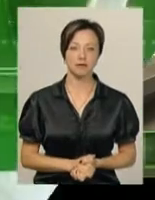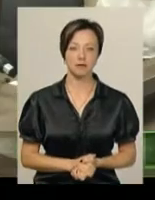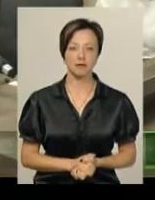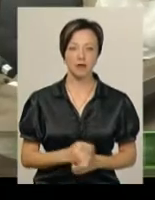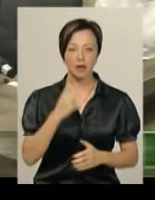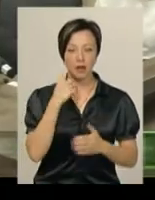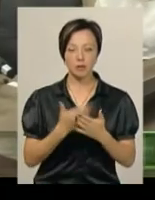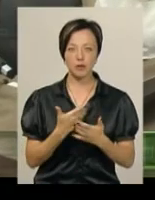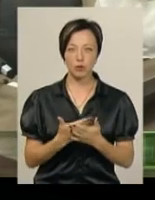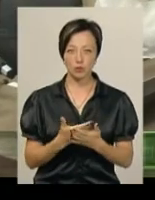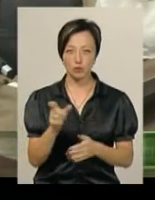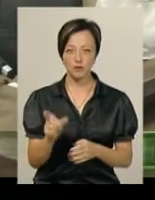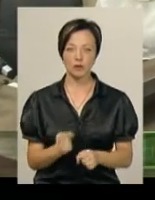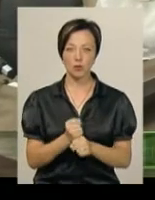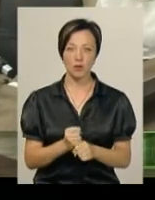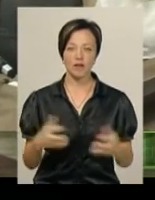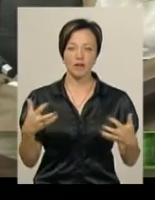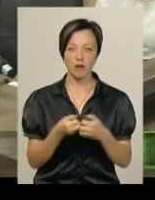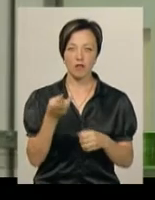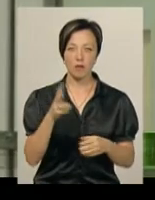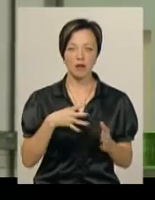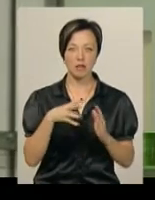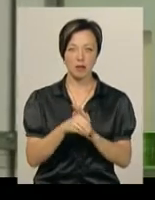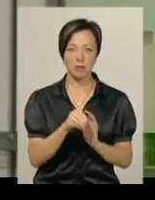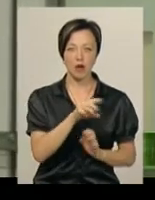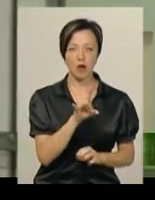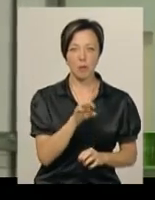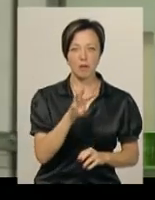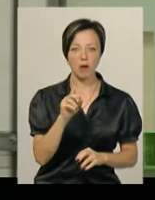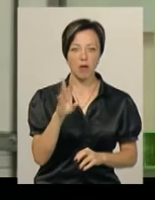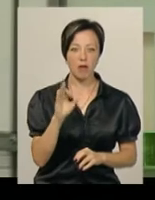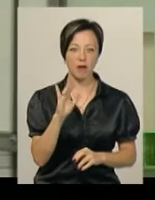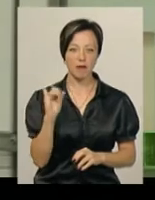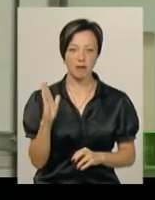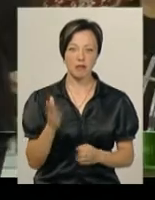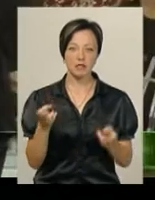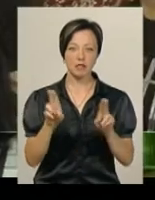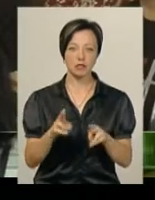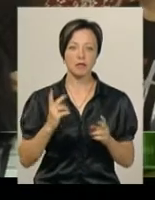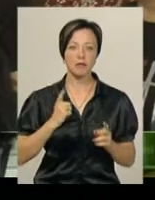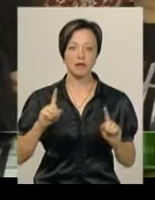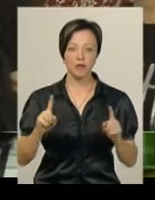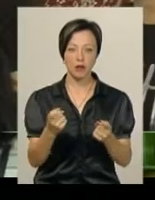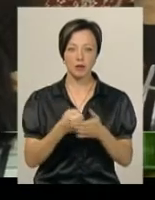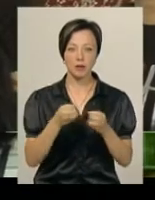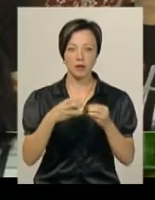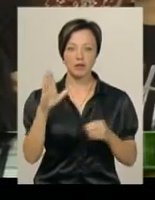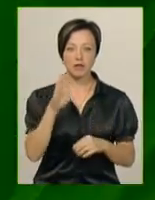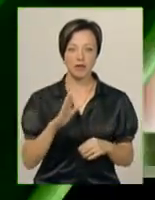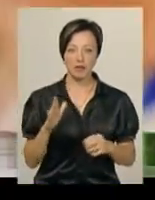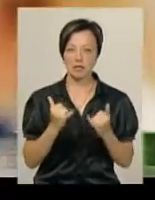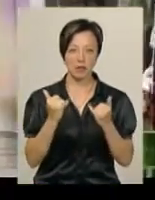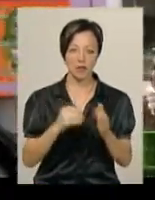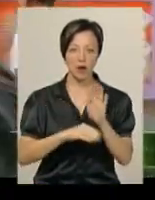Підозрюваний у скоєній ДТП з двома загиблими Роман Миколаїв залишиться під вартою до 15 вересня. Суд не задовольнив його апеляцію.